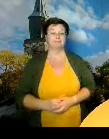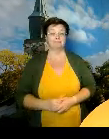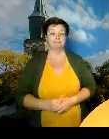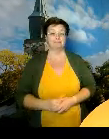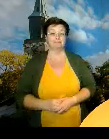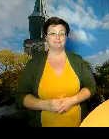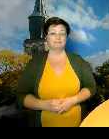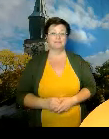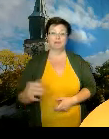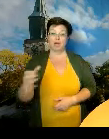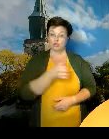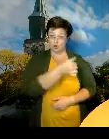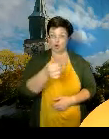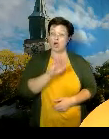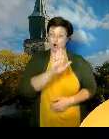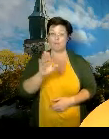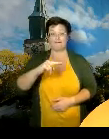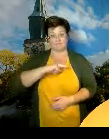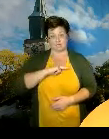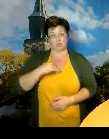Ollaan kaikki vastuullisia.